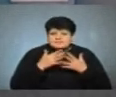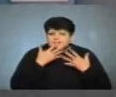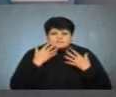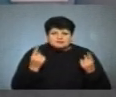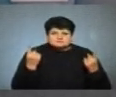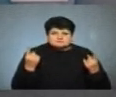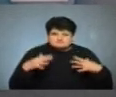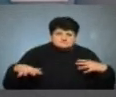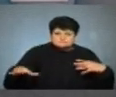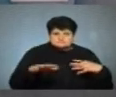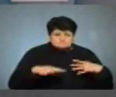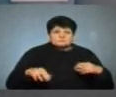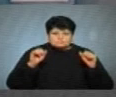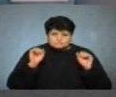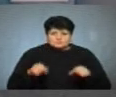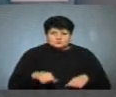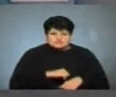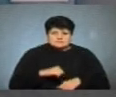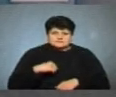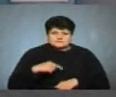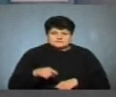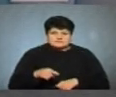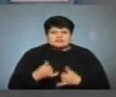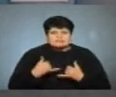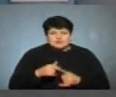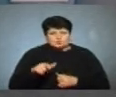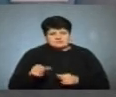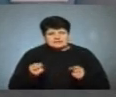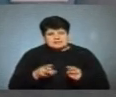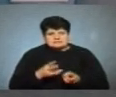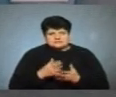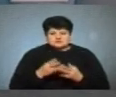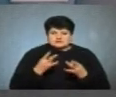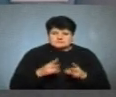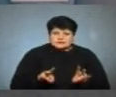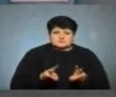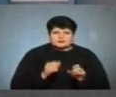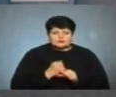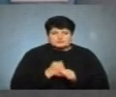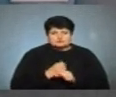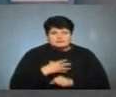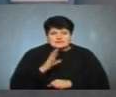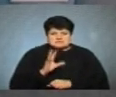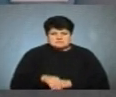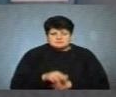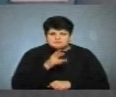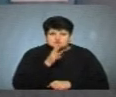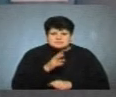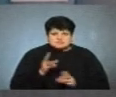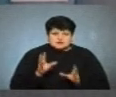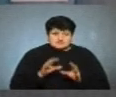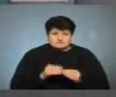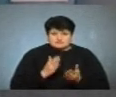великих масштабів, то, звичайно. Але є ризики для людини, і що не варто робити, щоб не загинути під час гасіння?